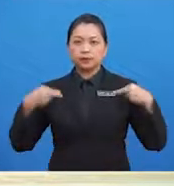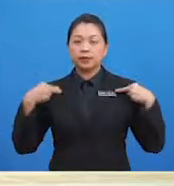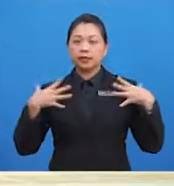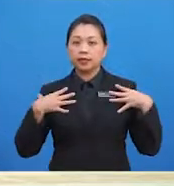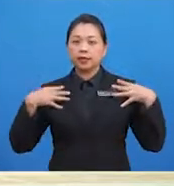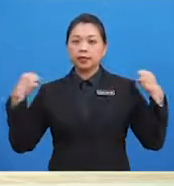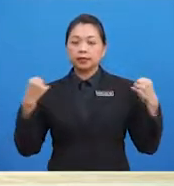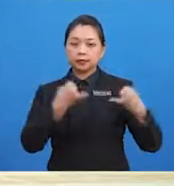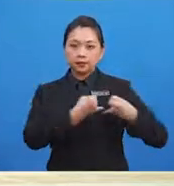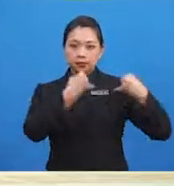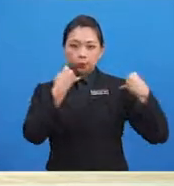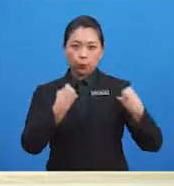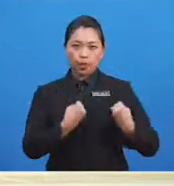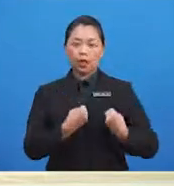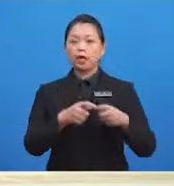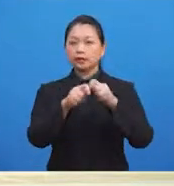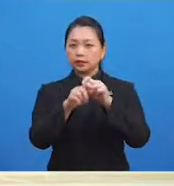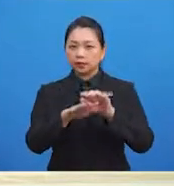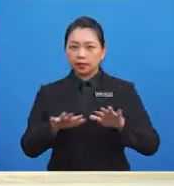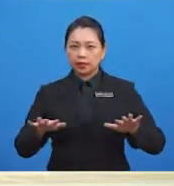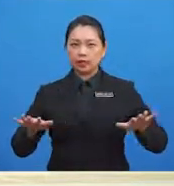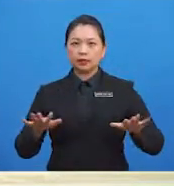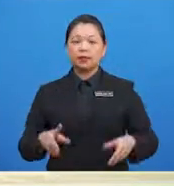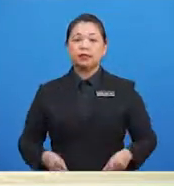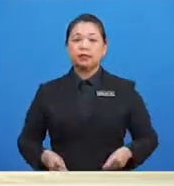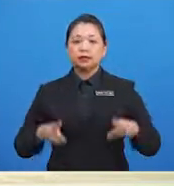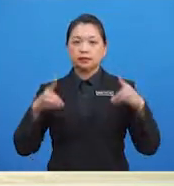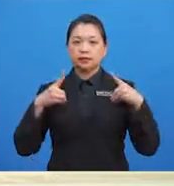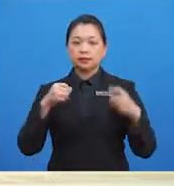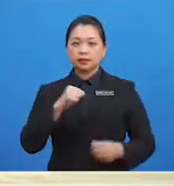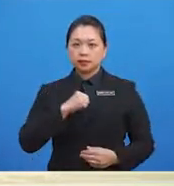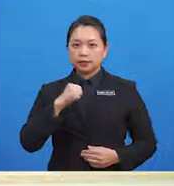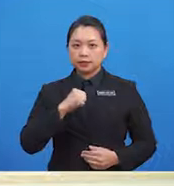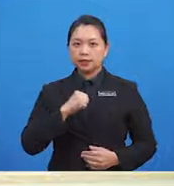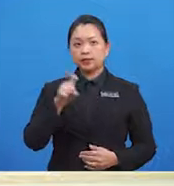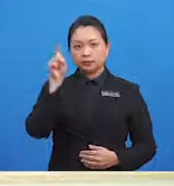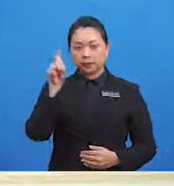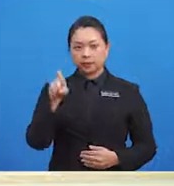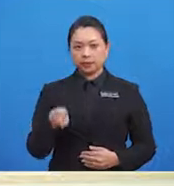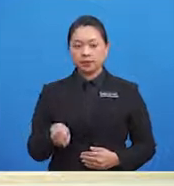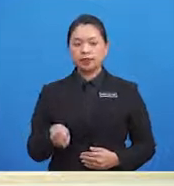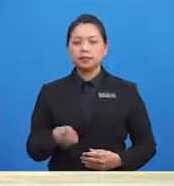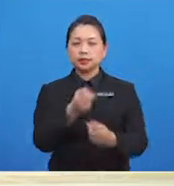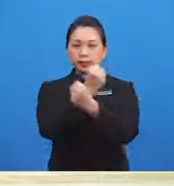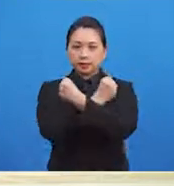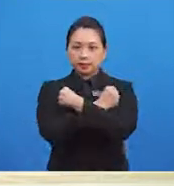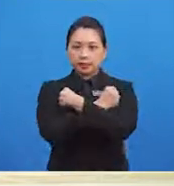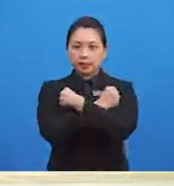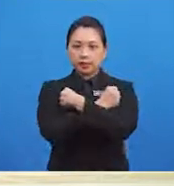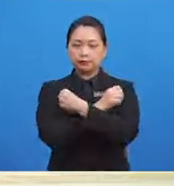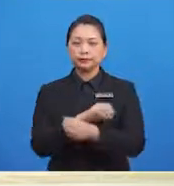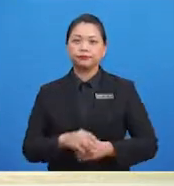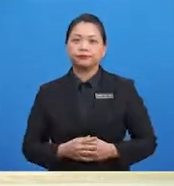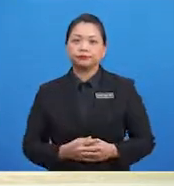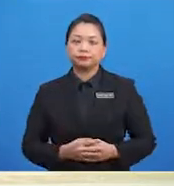Hidup sehat jiwa tenang Diri sendiri mesti